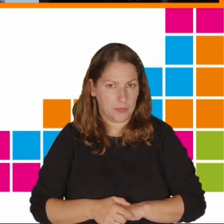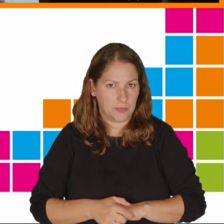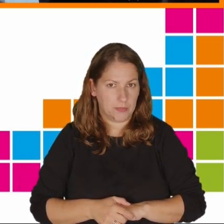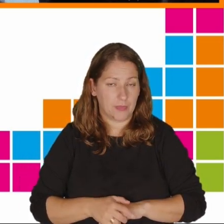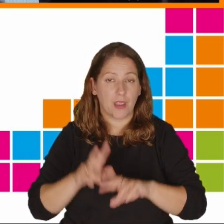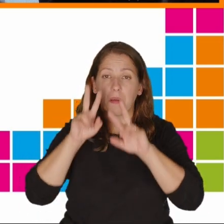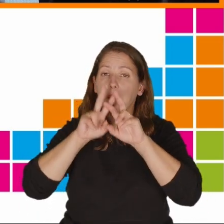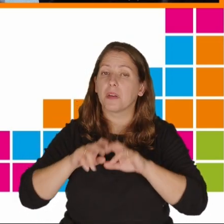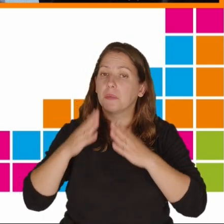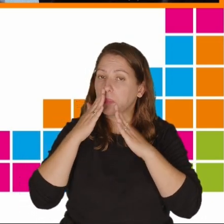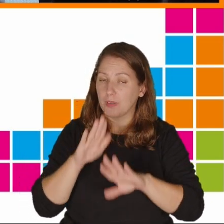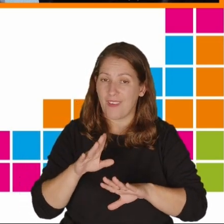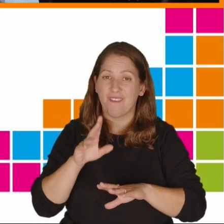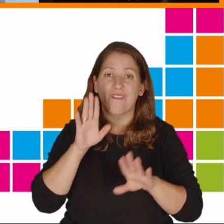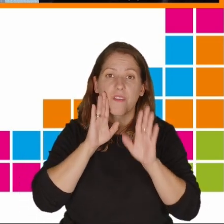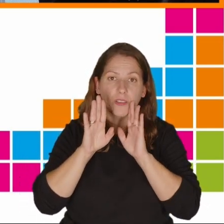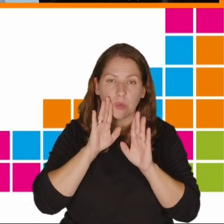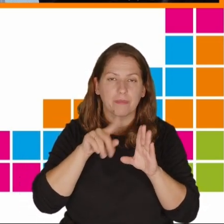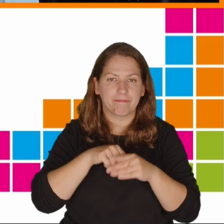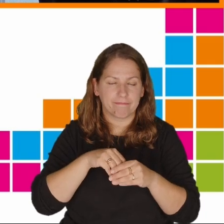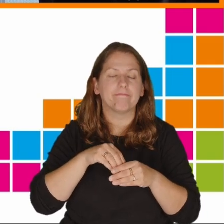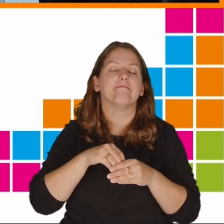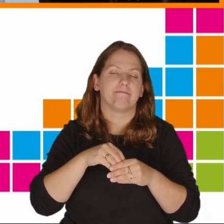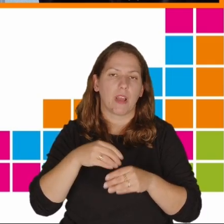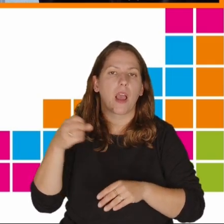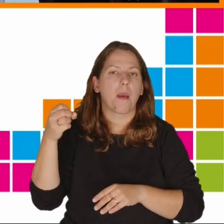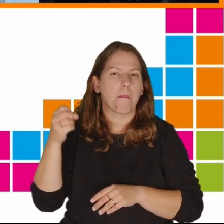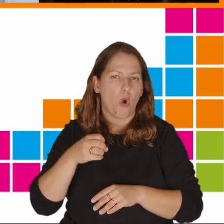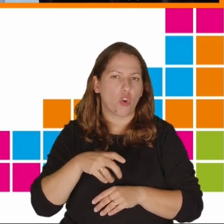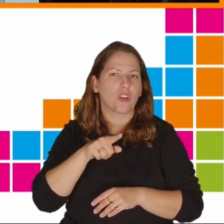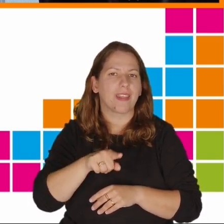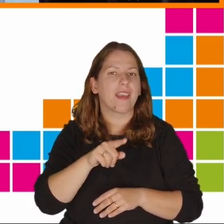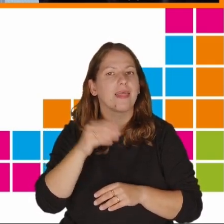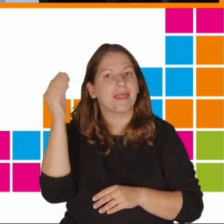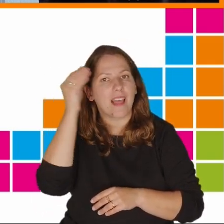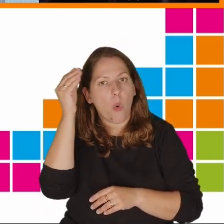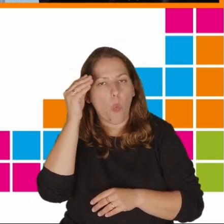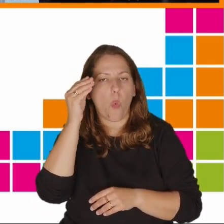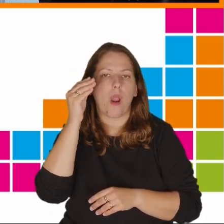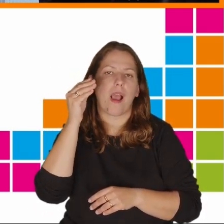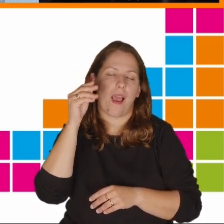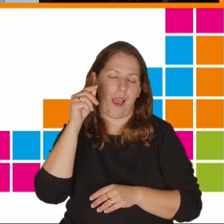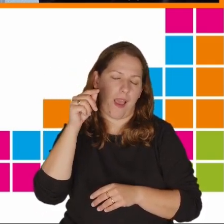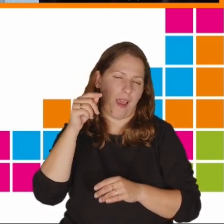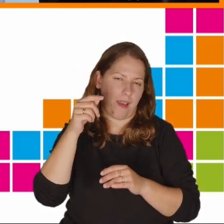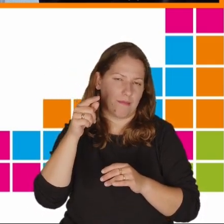Badanie wykazuje, że Facebook przyczynił się do pogorszenia zdrowia psychicznego i wyników w nauce wśród studentów w Stanach